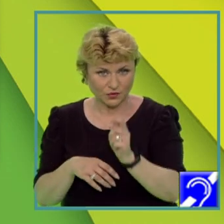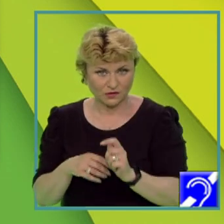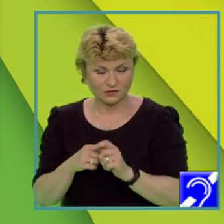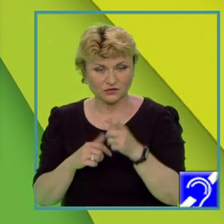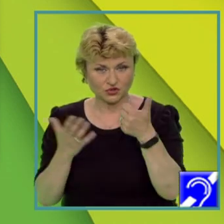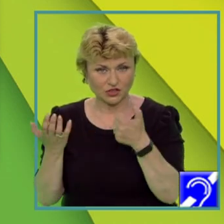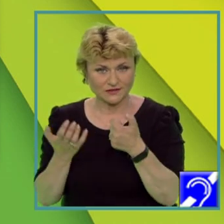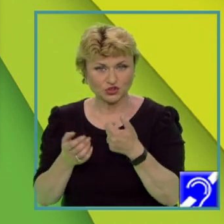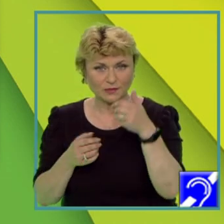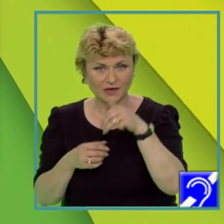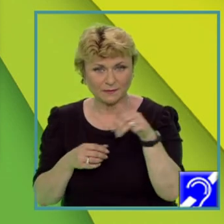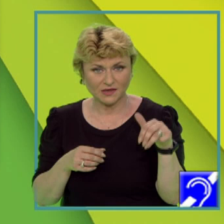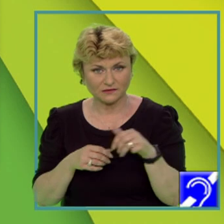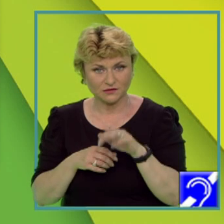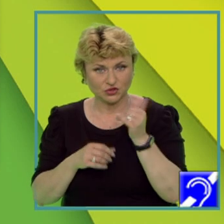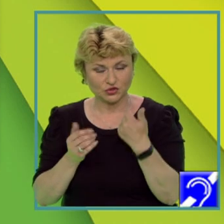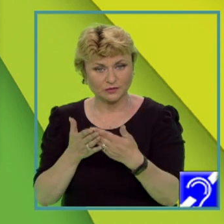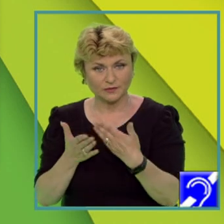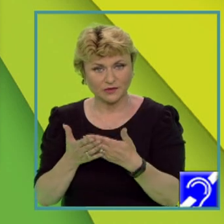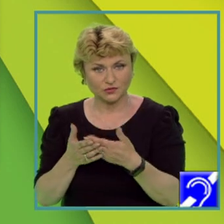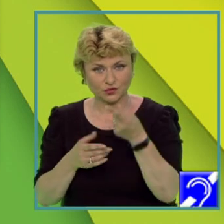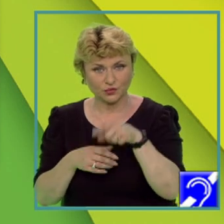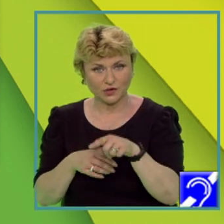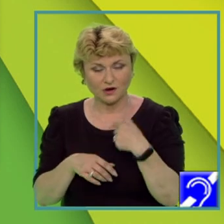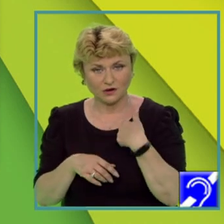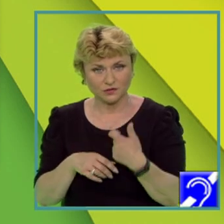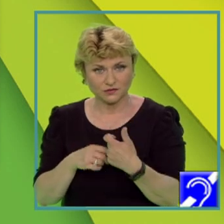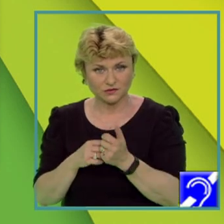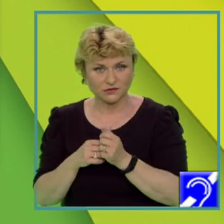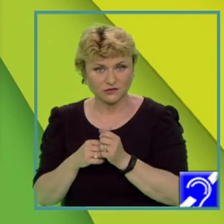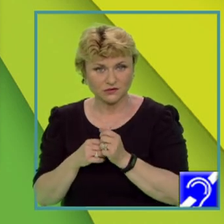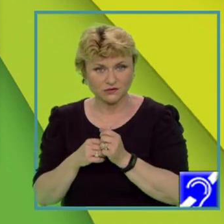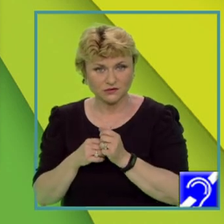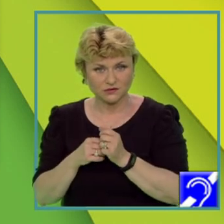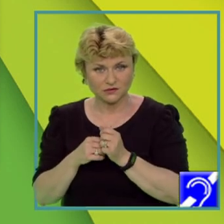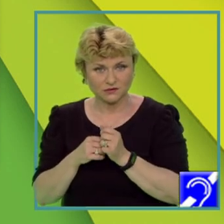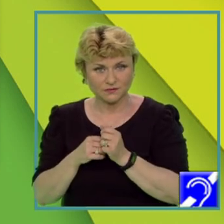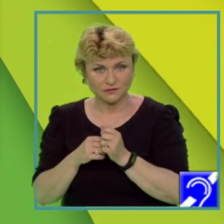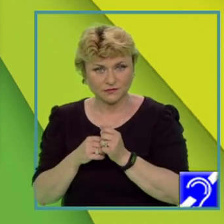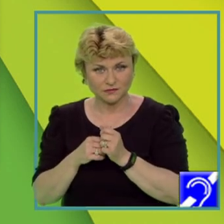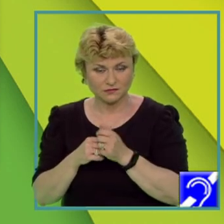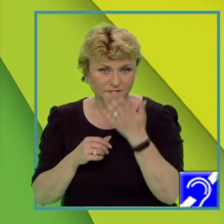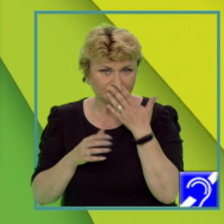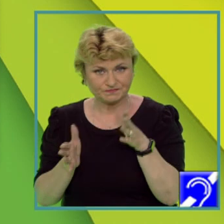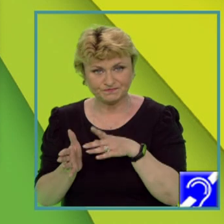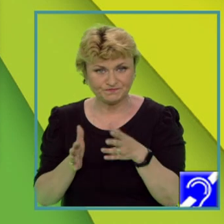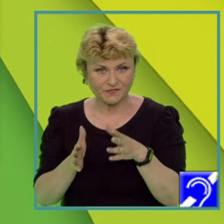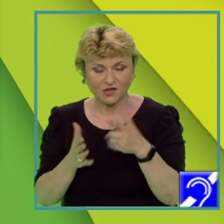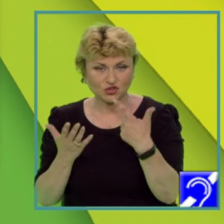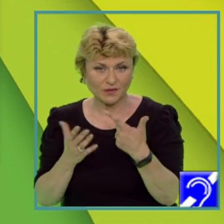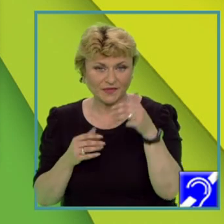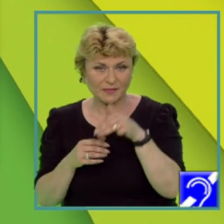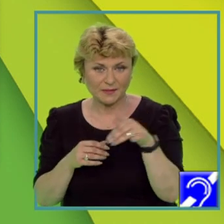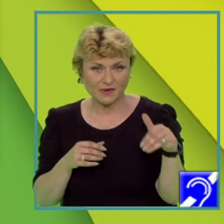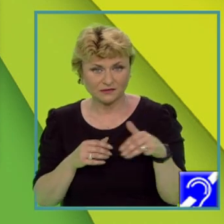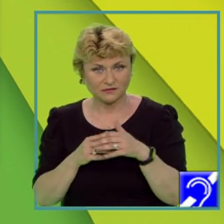milimetri și pentru luna august în jur de 7 milimetri.